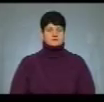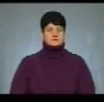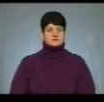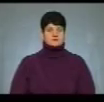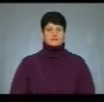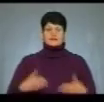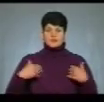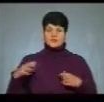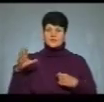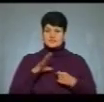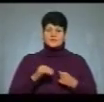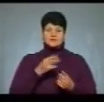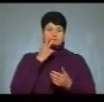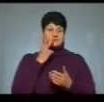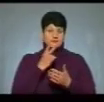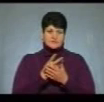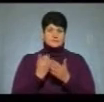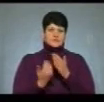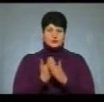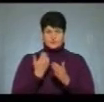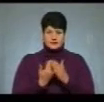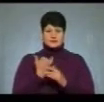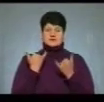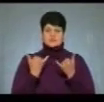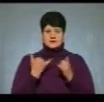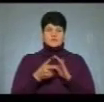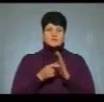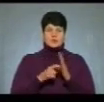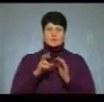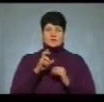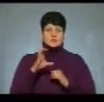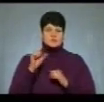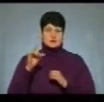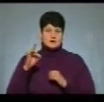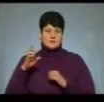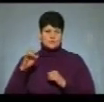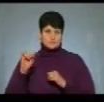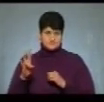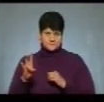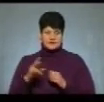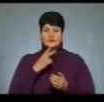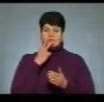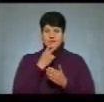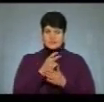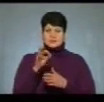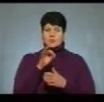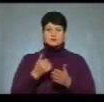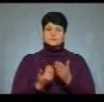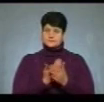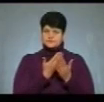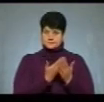Вітаю всіх, хто до нас приєднався. Ви дивитесь новини у студії Богдана Сарабун. Дивіться у випуску.